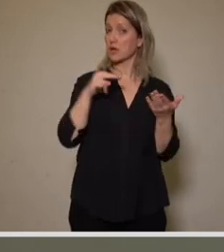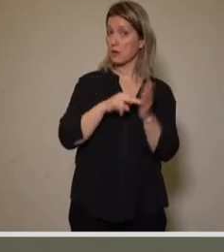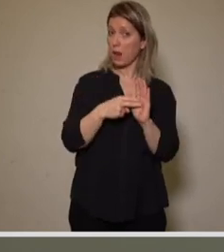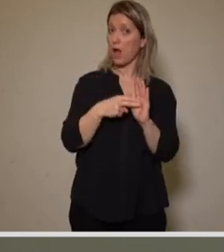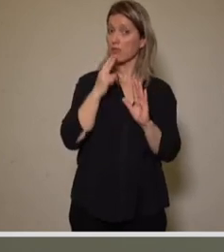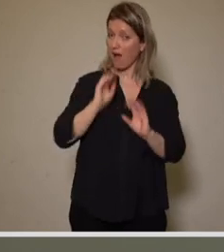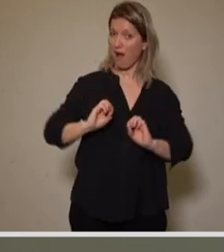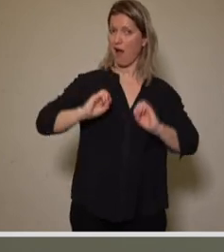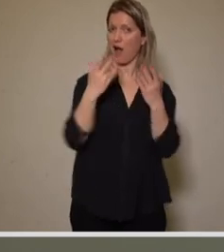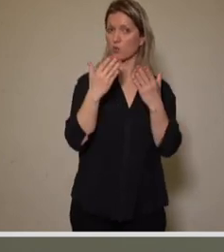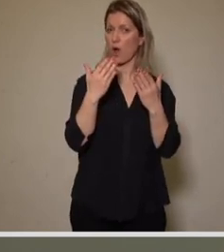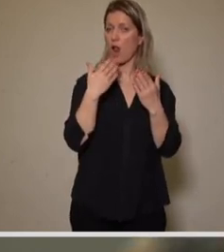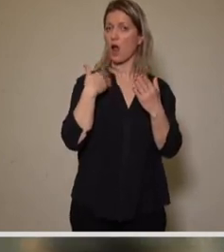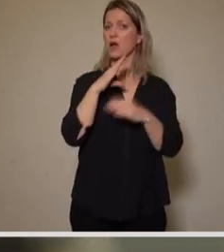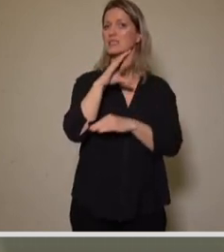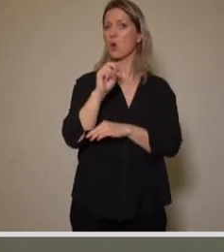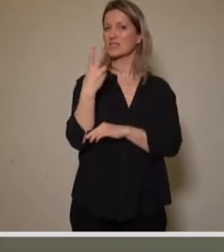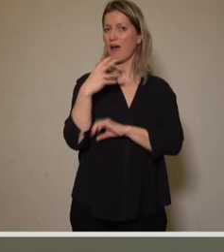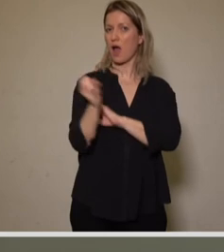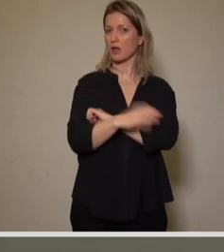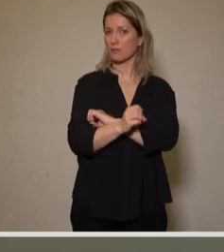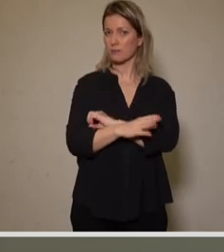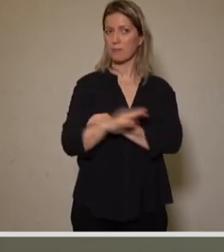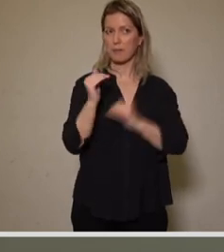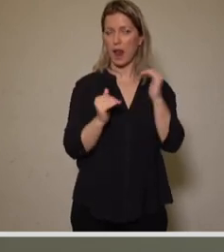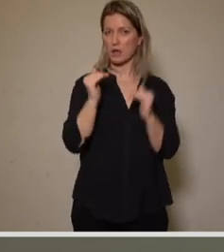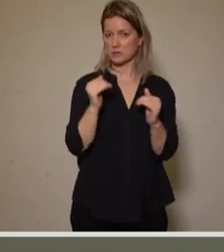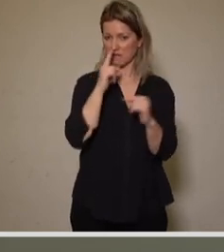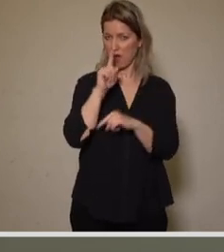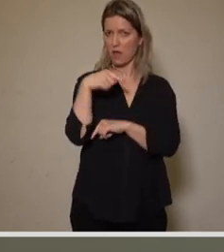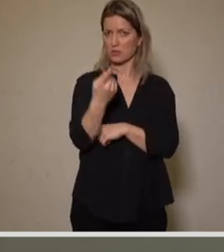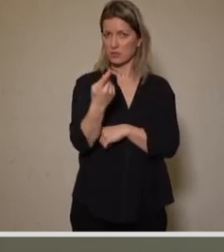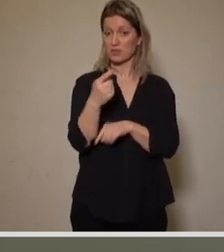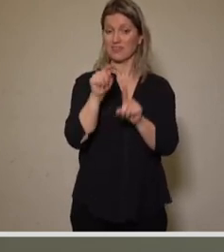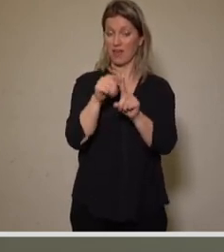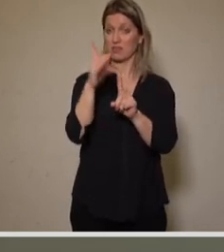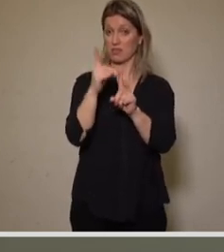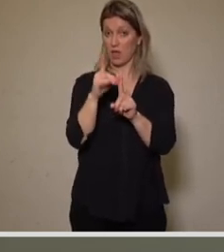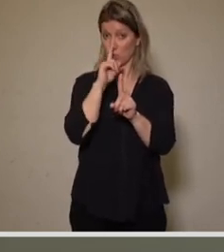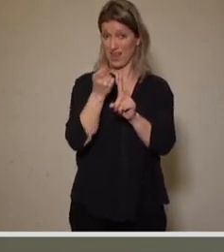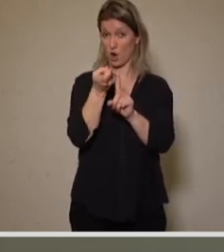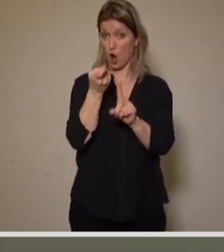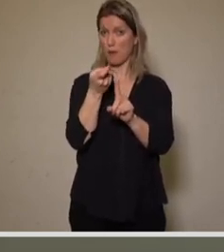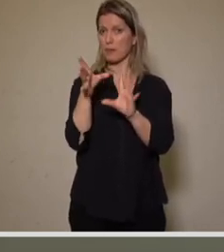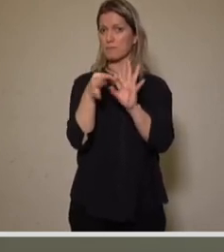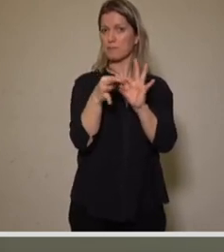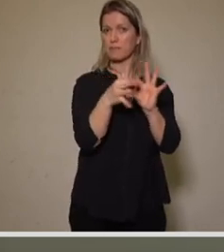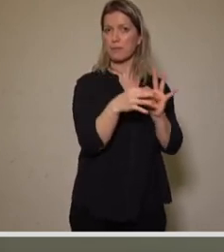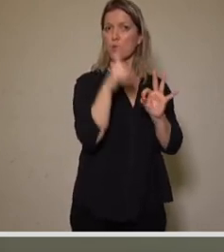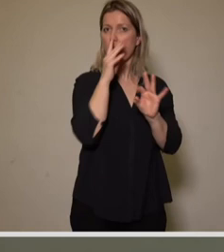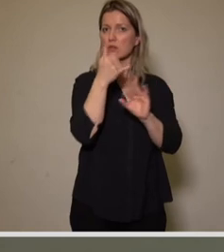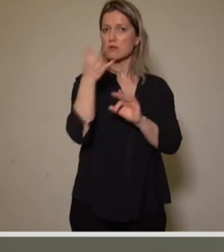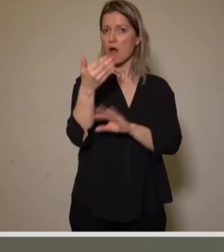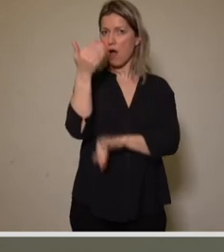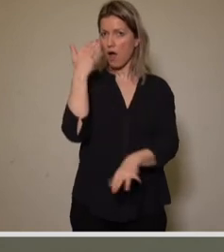aktualisierten CO2-Emissionsbilanz vorgesehen? Auf welche Jahre werden sich die Daten beziehen? Zweitens, wird die